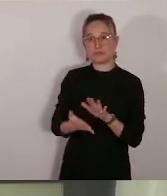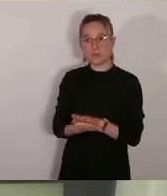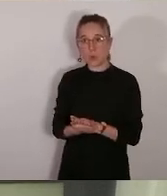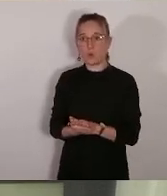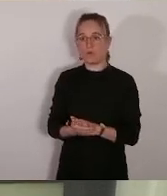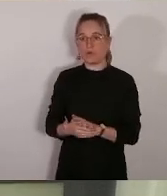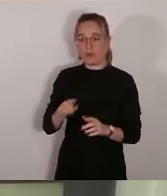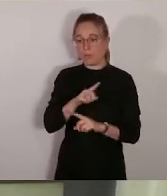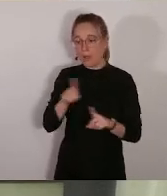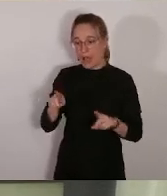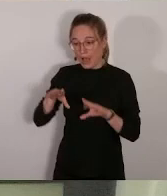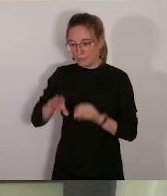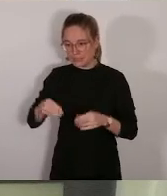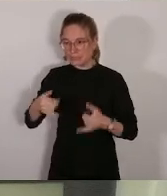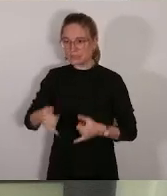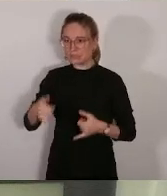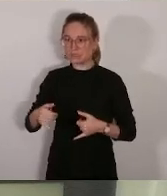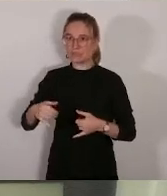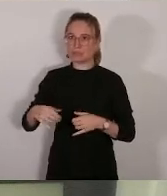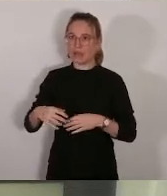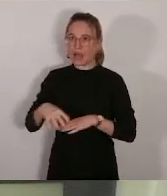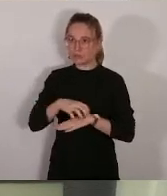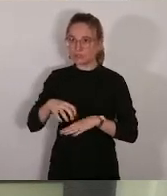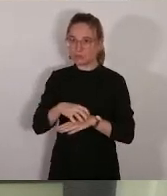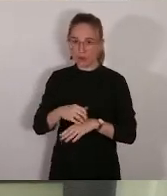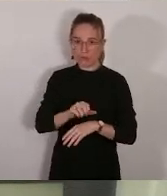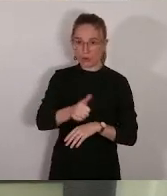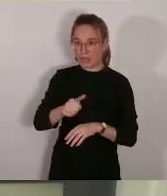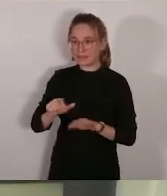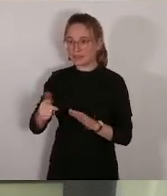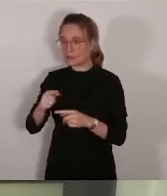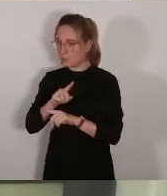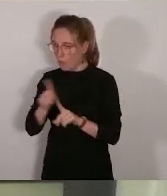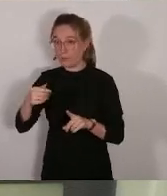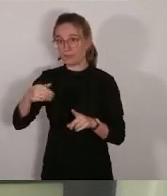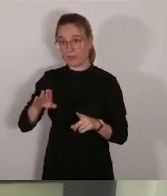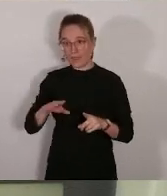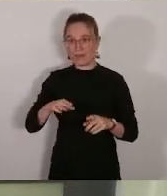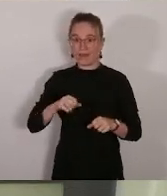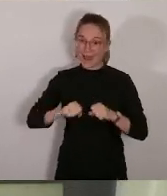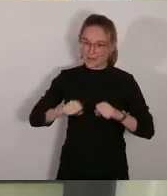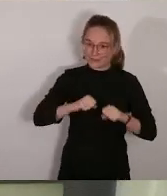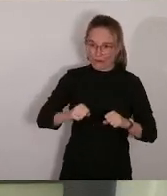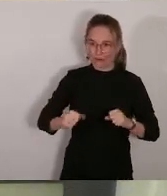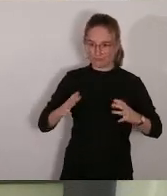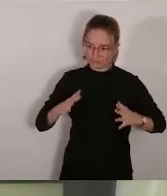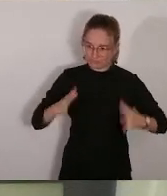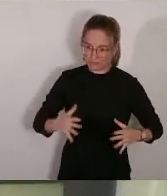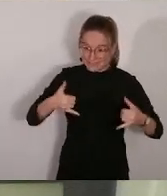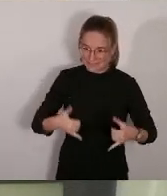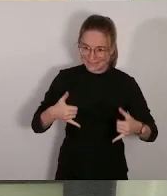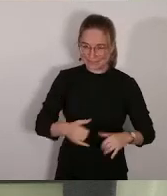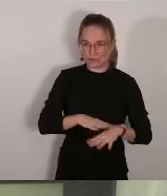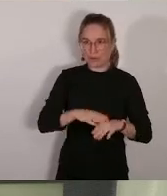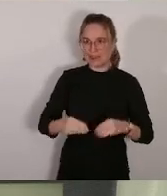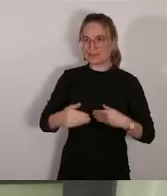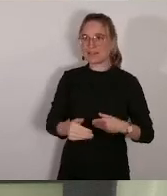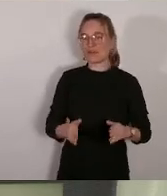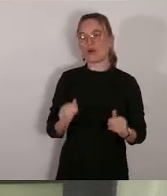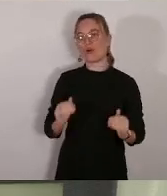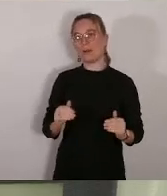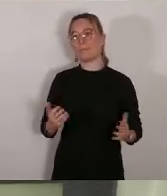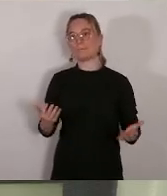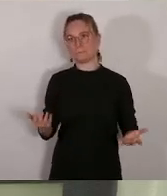activités dans des biens municipaux sur nos arrondissements. Donc ce rapport, il fait simplement le constat